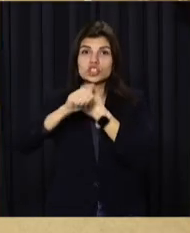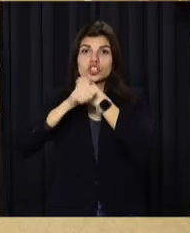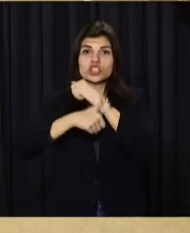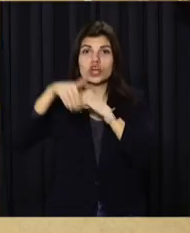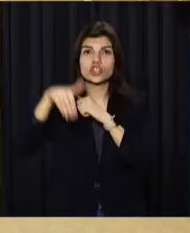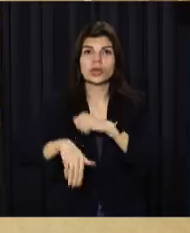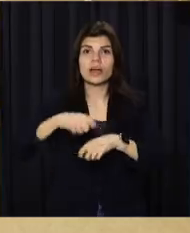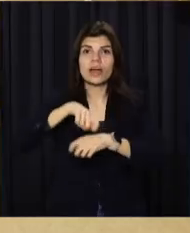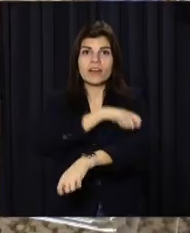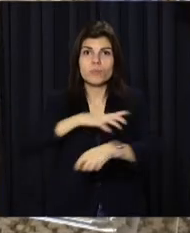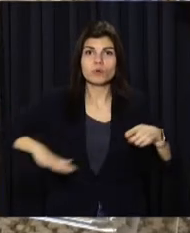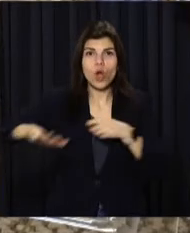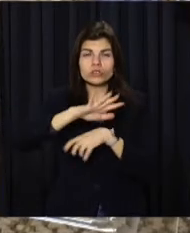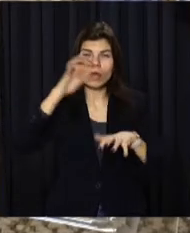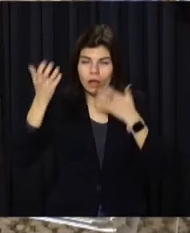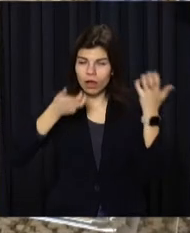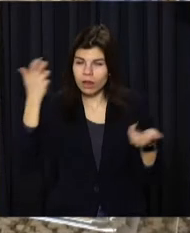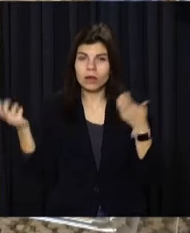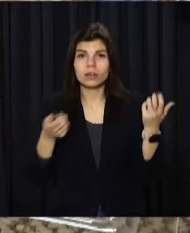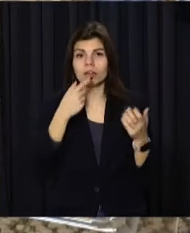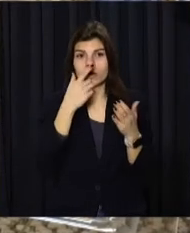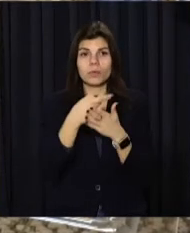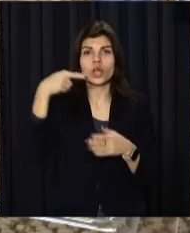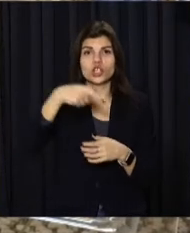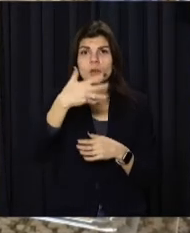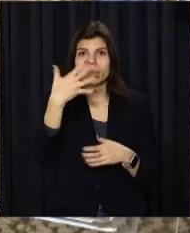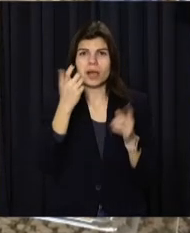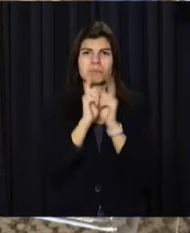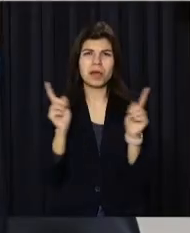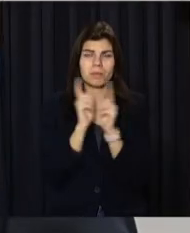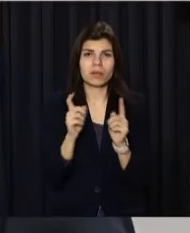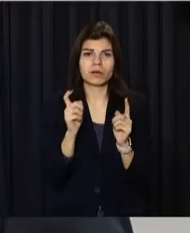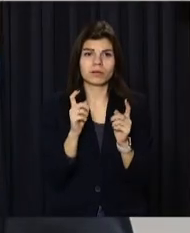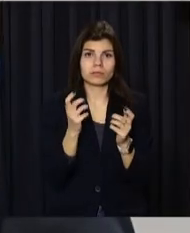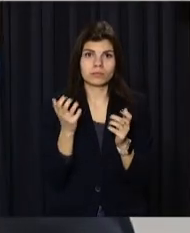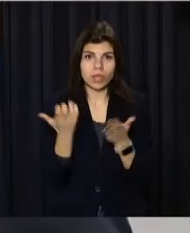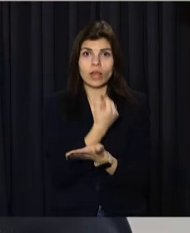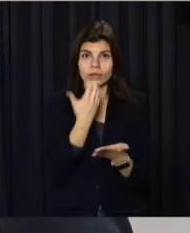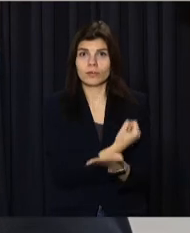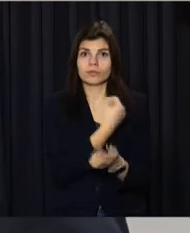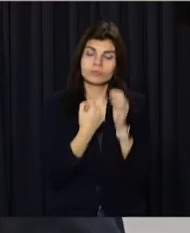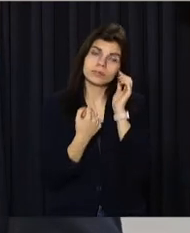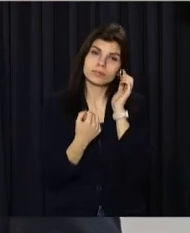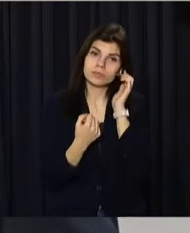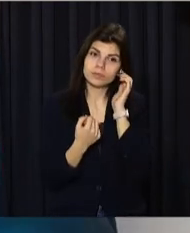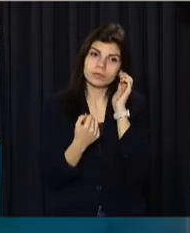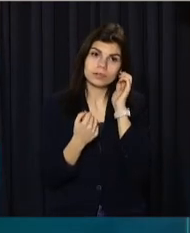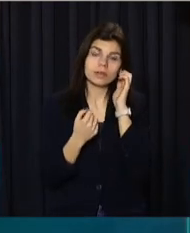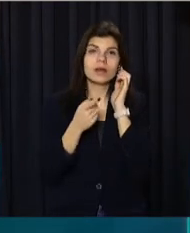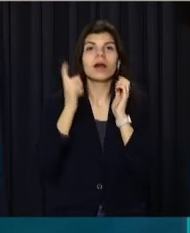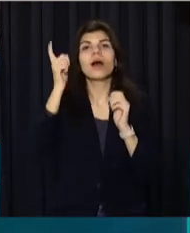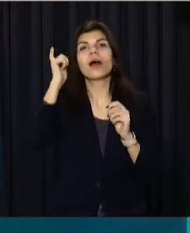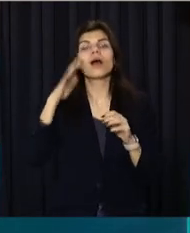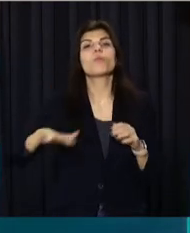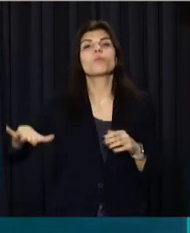тисяч квадратів площі та знайшли понад півтори тисячі артефактів. Окрім поселень, давніх поселень,